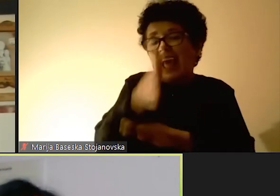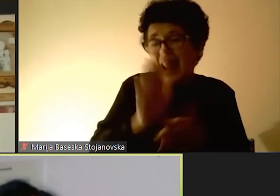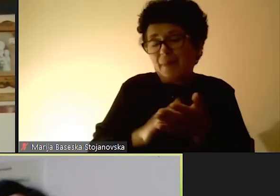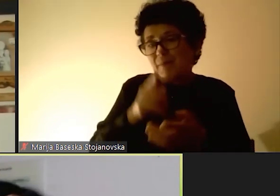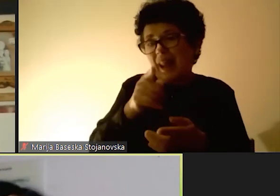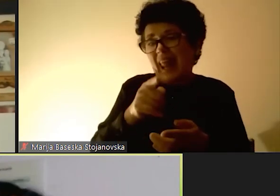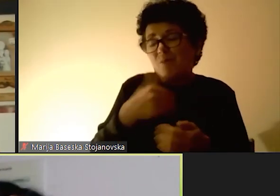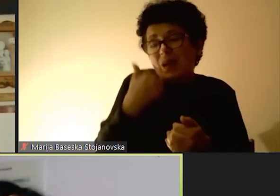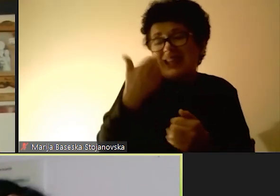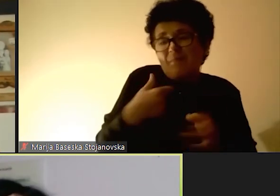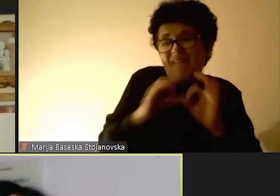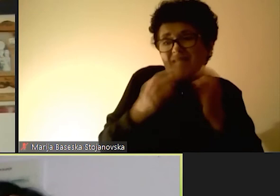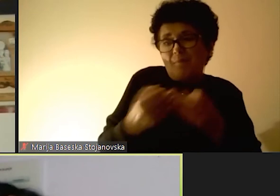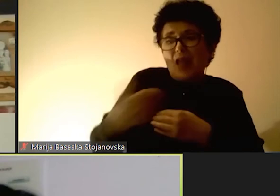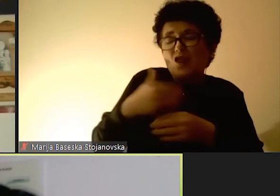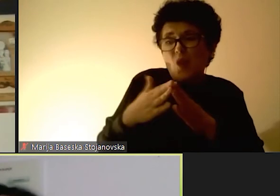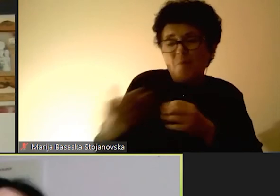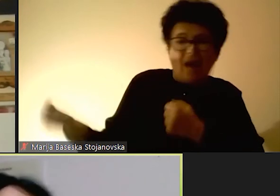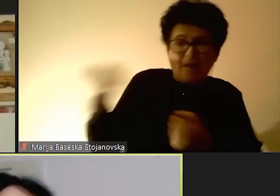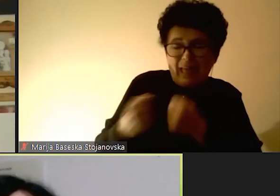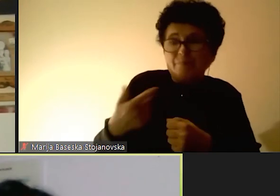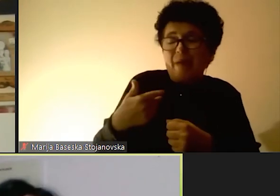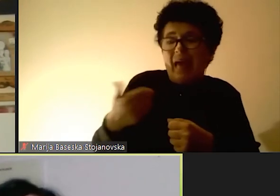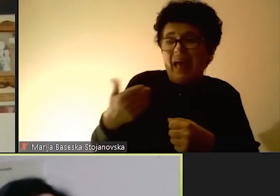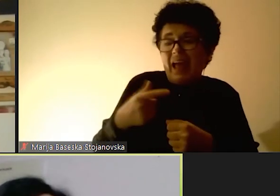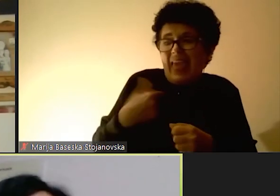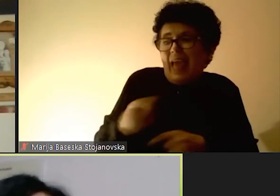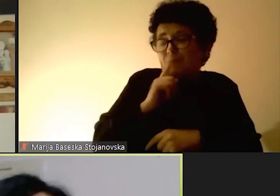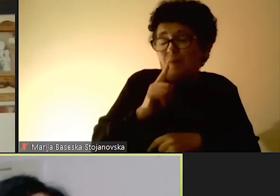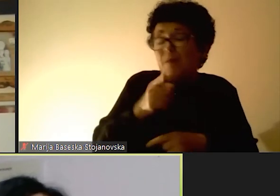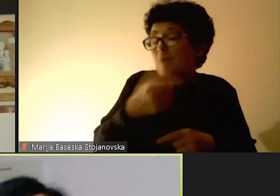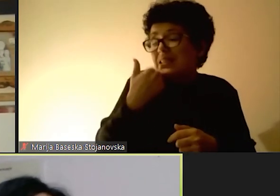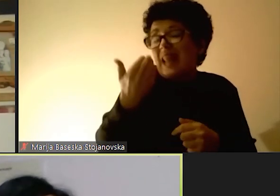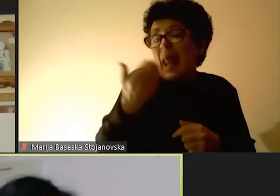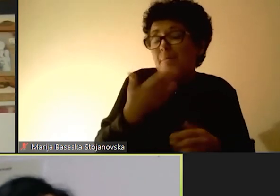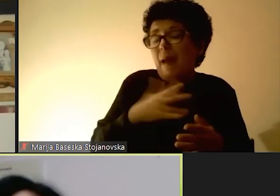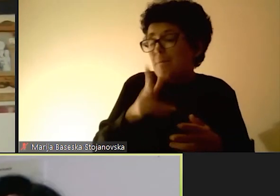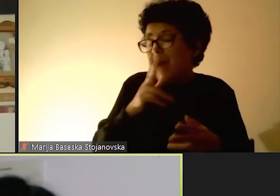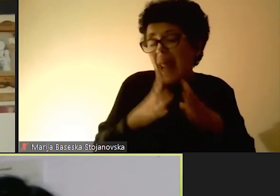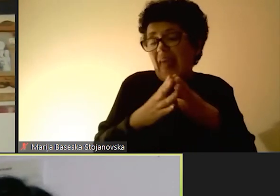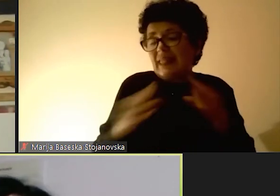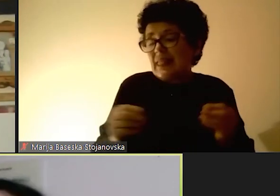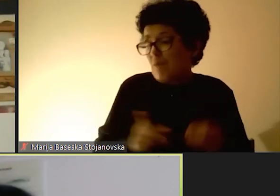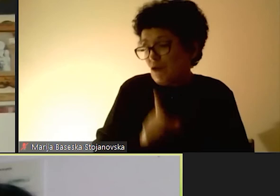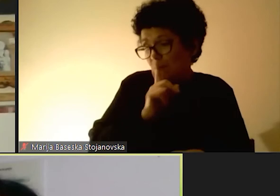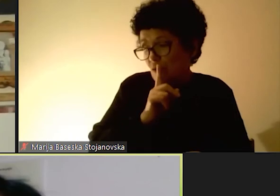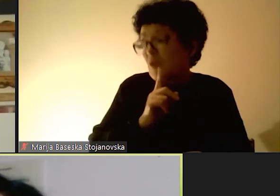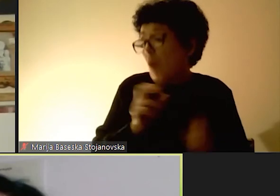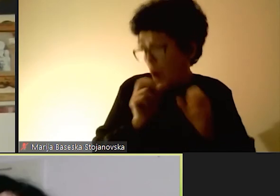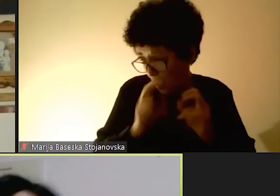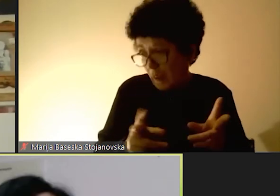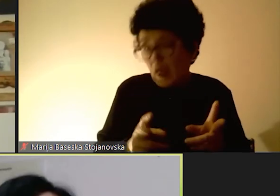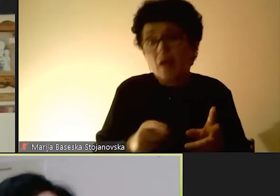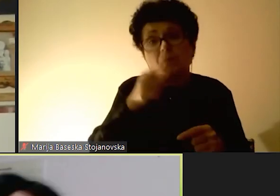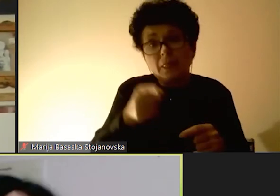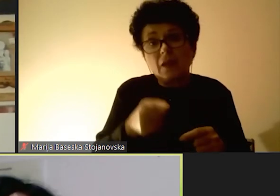што единствено знаат да прават нешто за кое што тука се доеден, некој тие се луѓе кои што имаат свој добри и секако